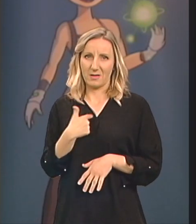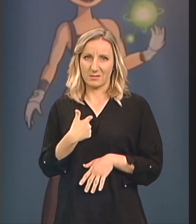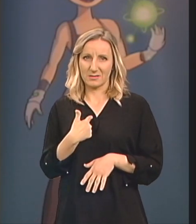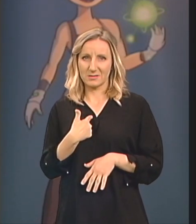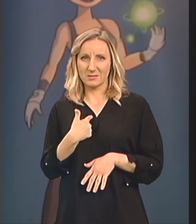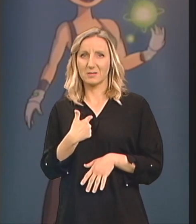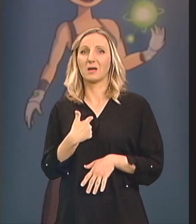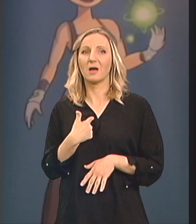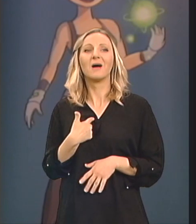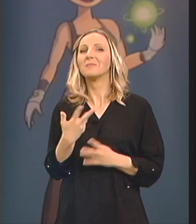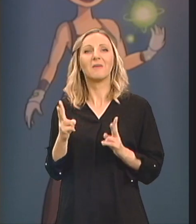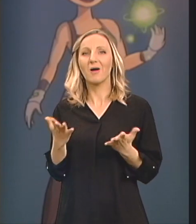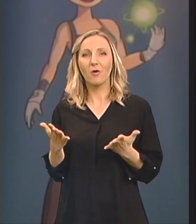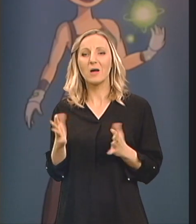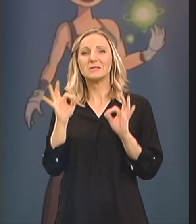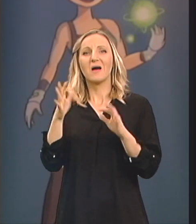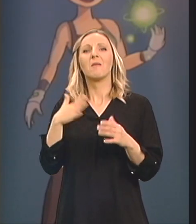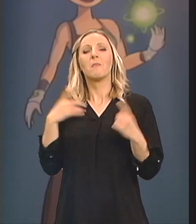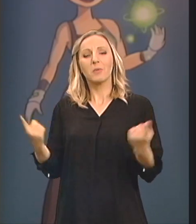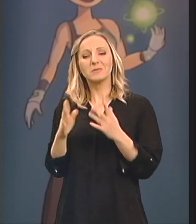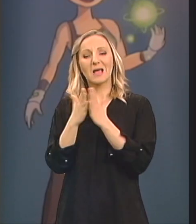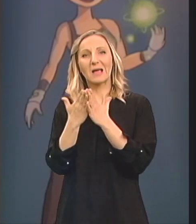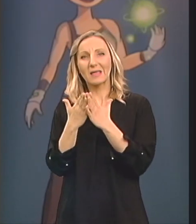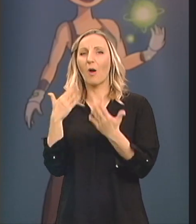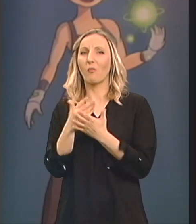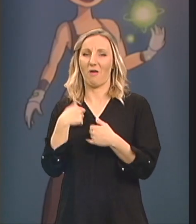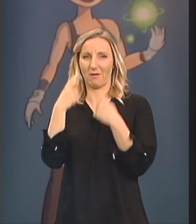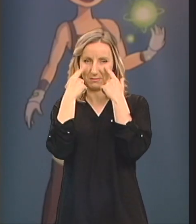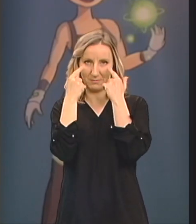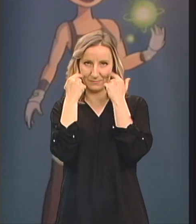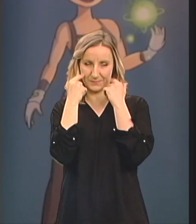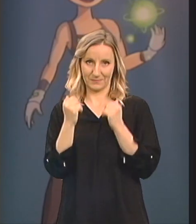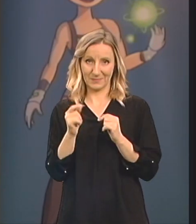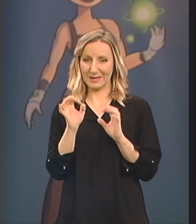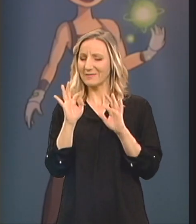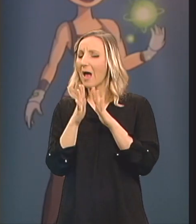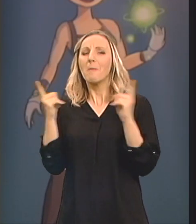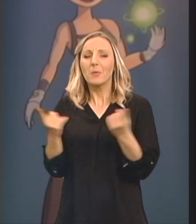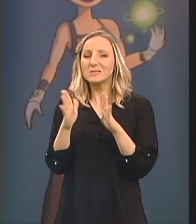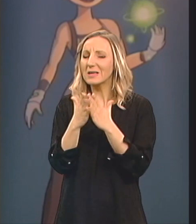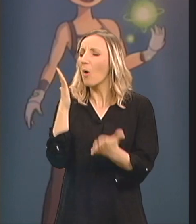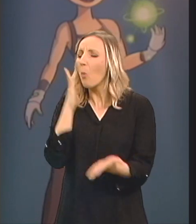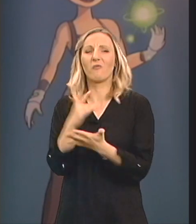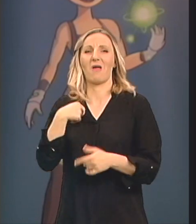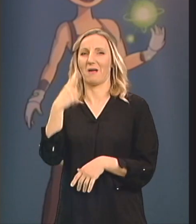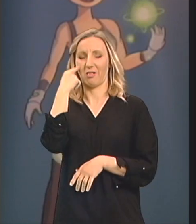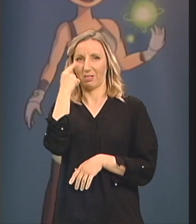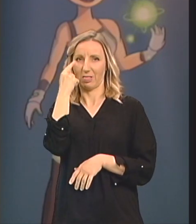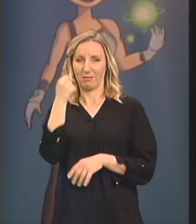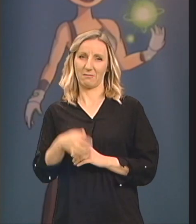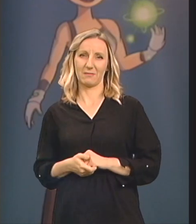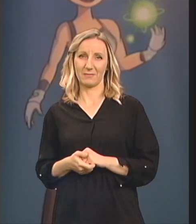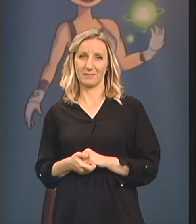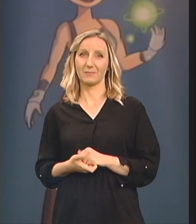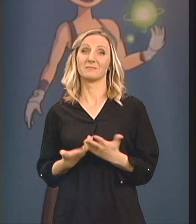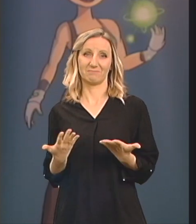To pokazuje i to što ja na svakoj svojoj promociji knjige se raspračem Svakoj, nema je da nije bilo tako To je